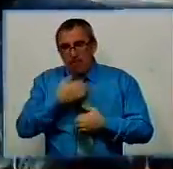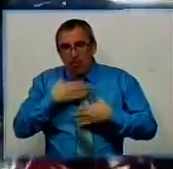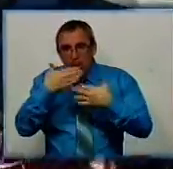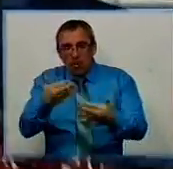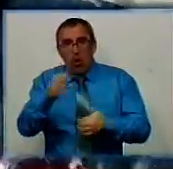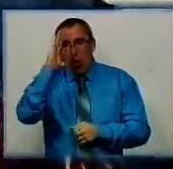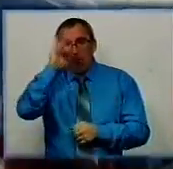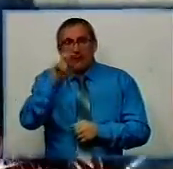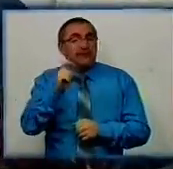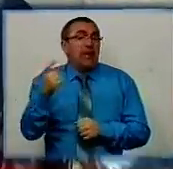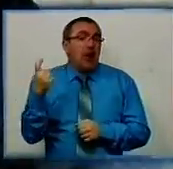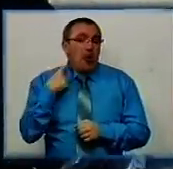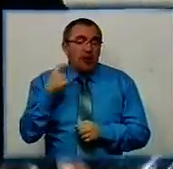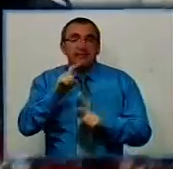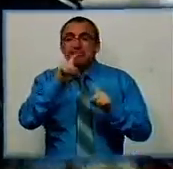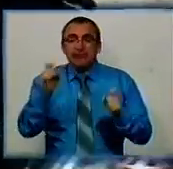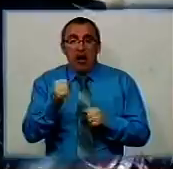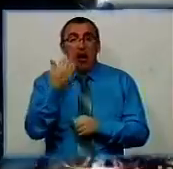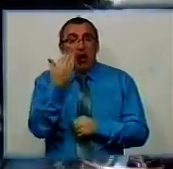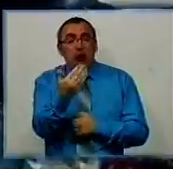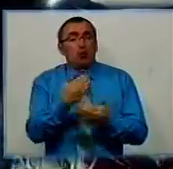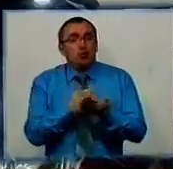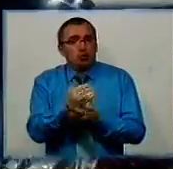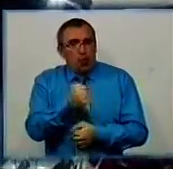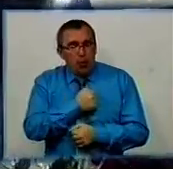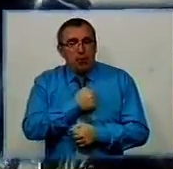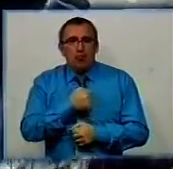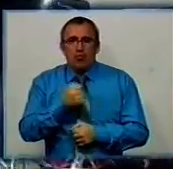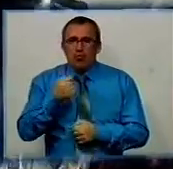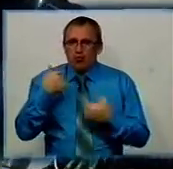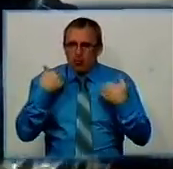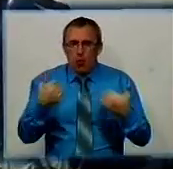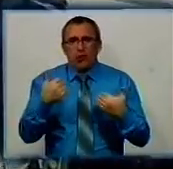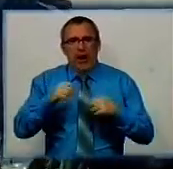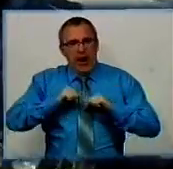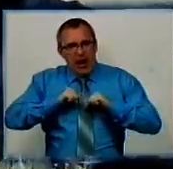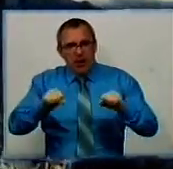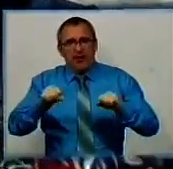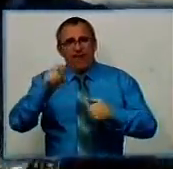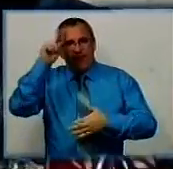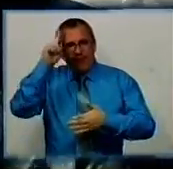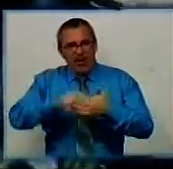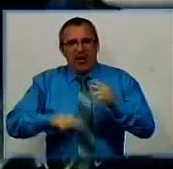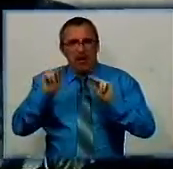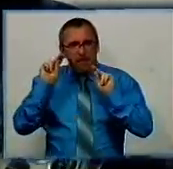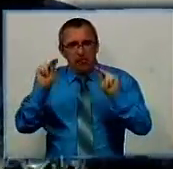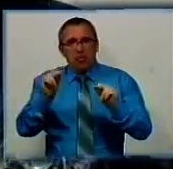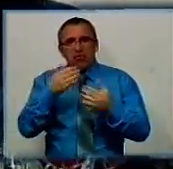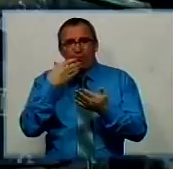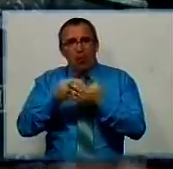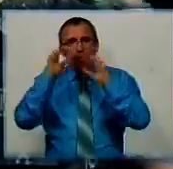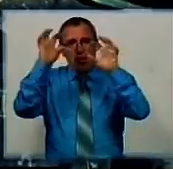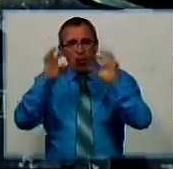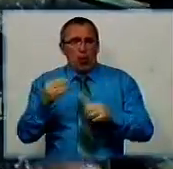Кіровоградщини за їх службу, за їх мучність, героїзм, за вірність присязі своєму конституційному